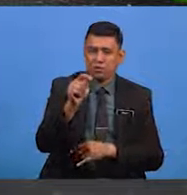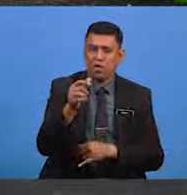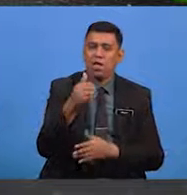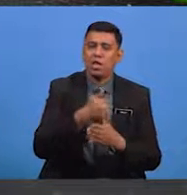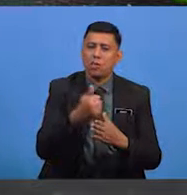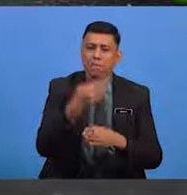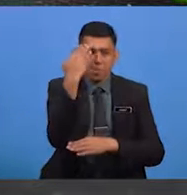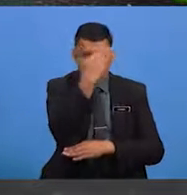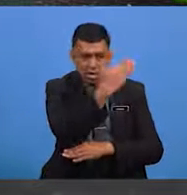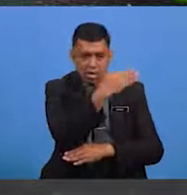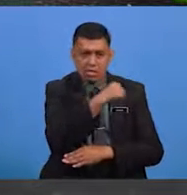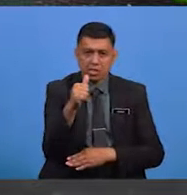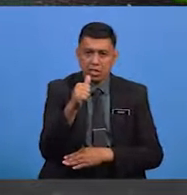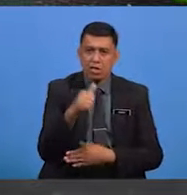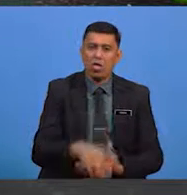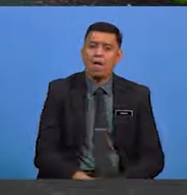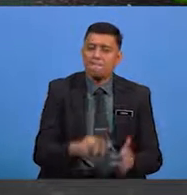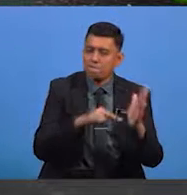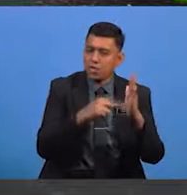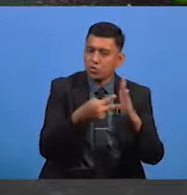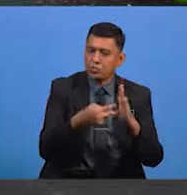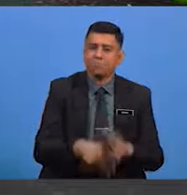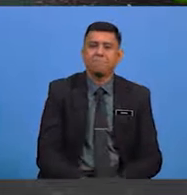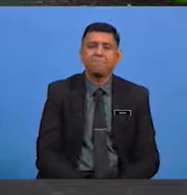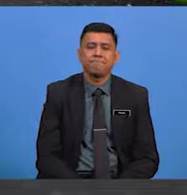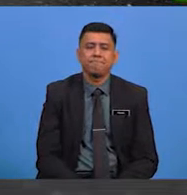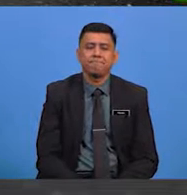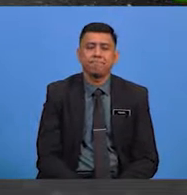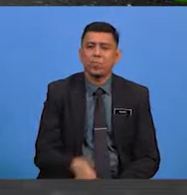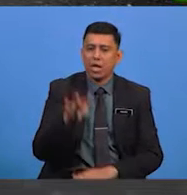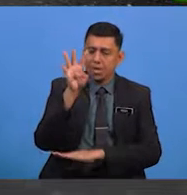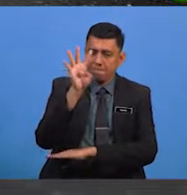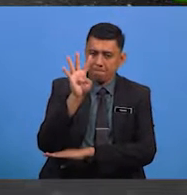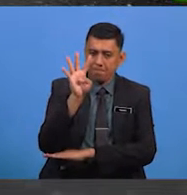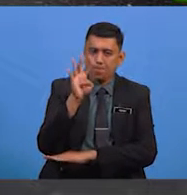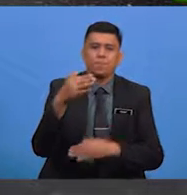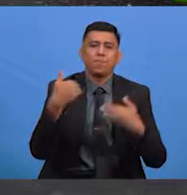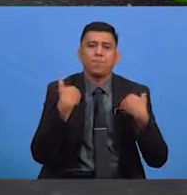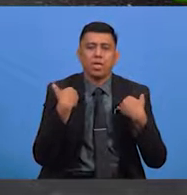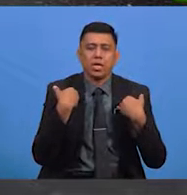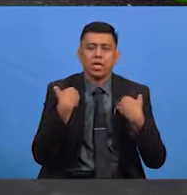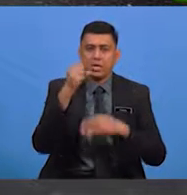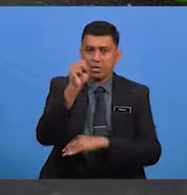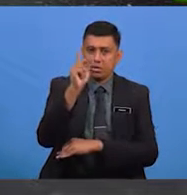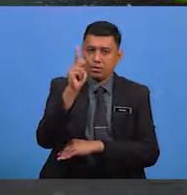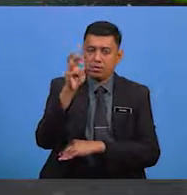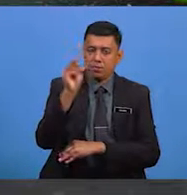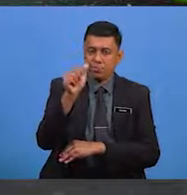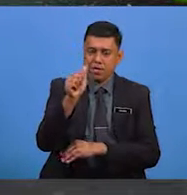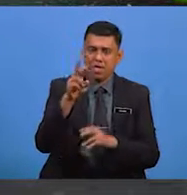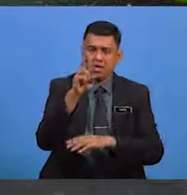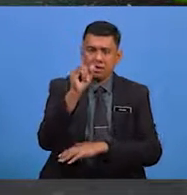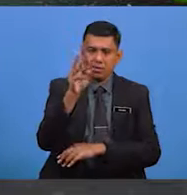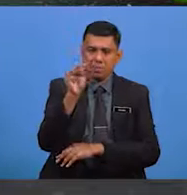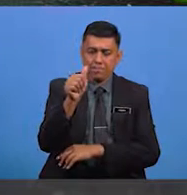atau sampiran dan unit maksud Keempat, mempunyai skima rimah hujung